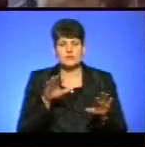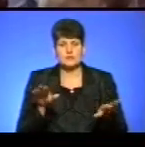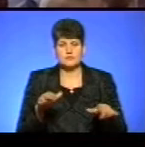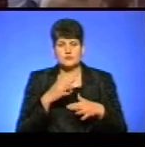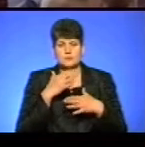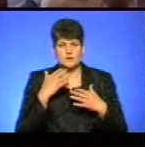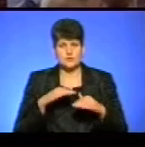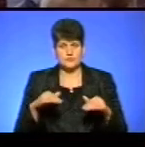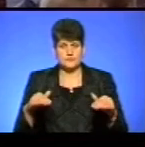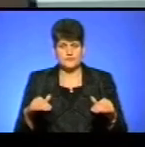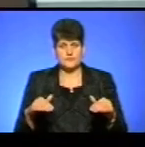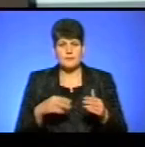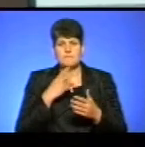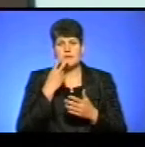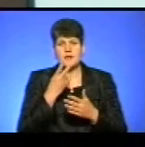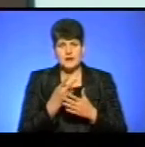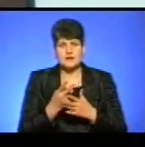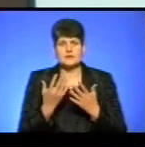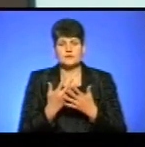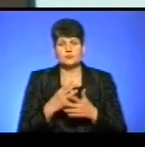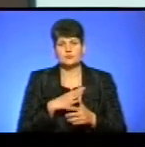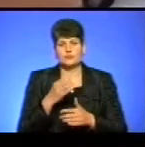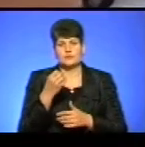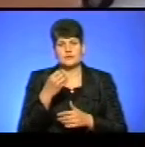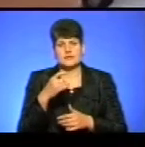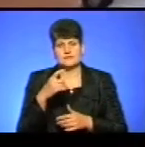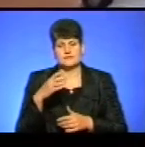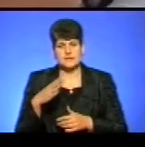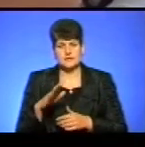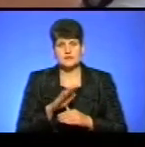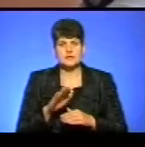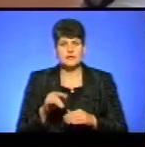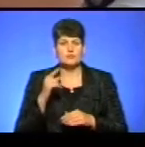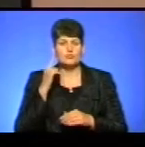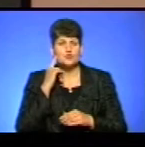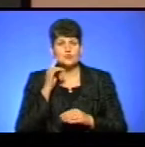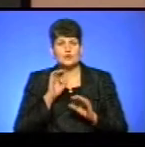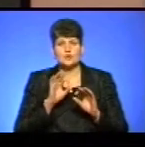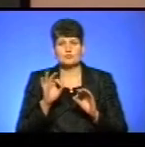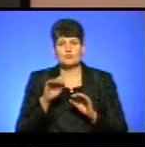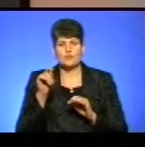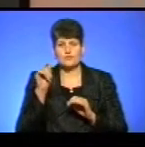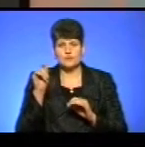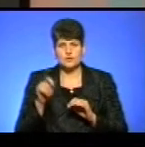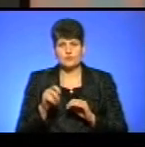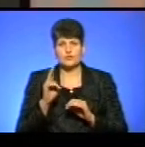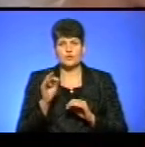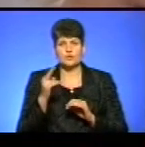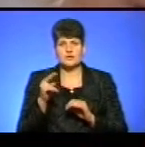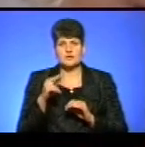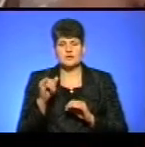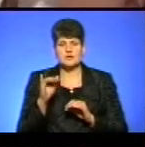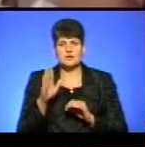Перегляд анімаційного фільму тривав 15 хвилин. Школярі почули розповідь про війну у Коддівуарі та